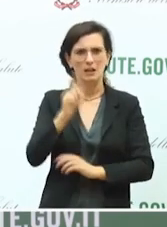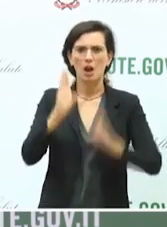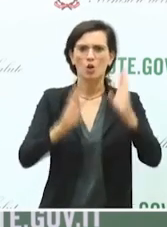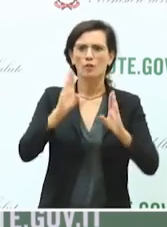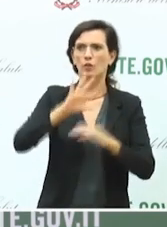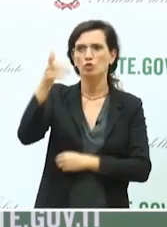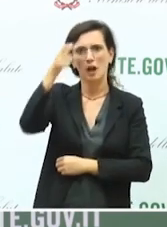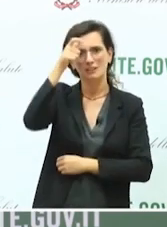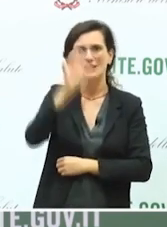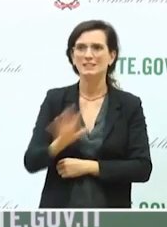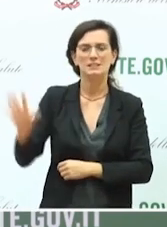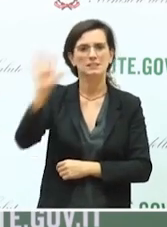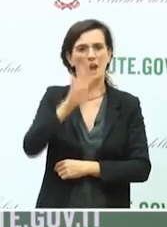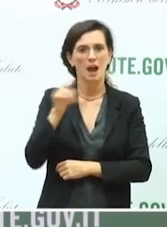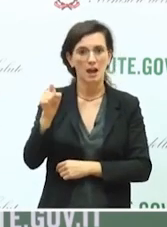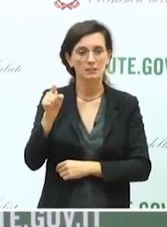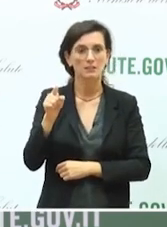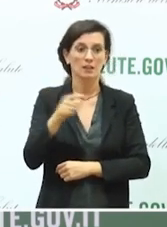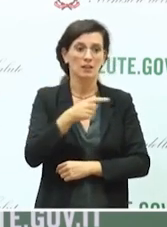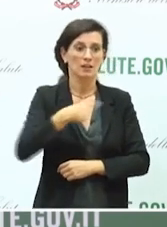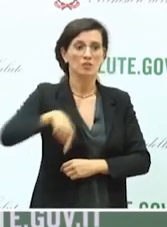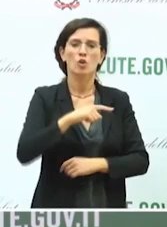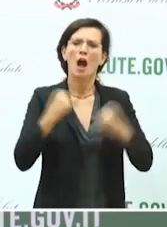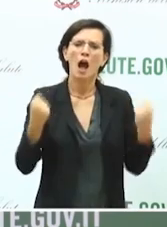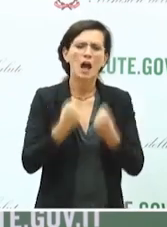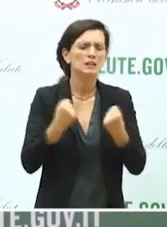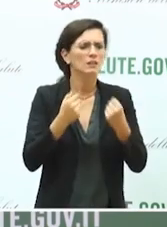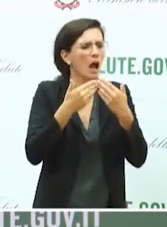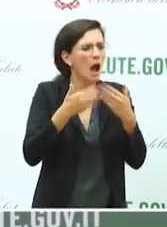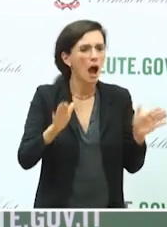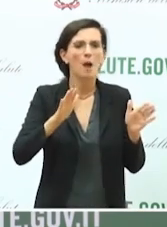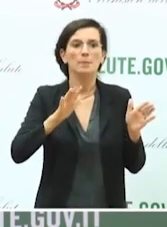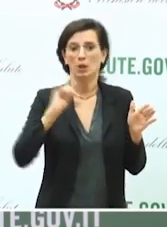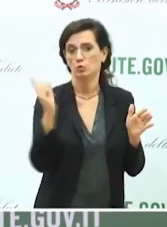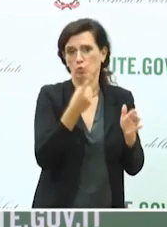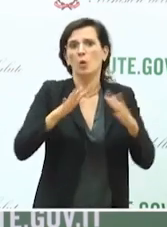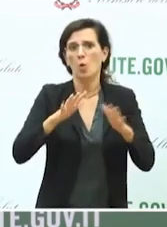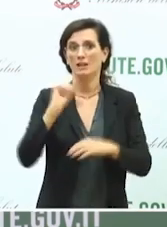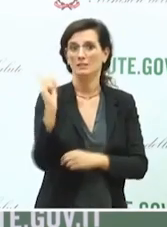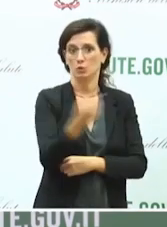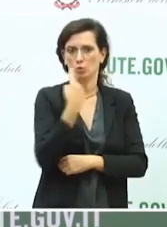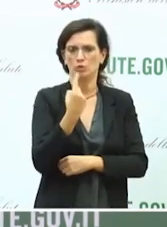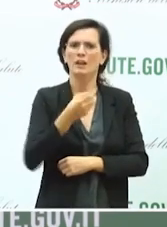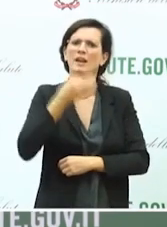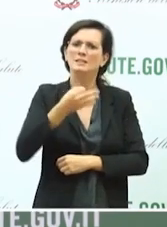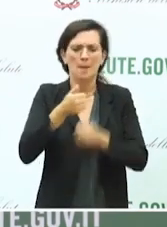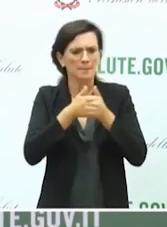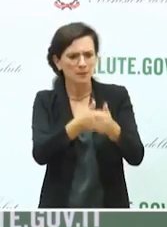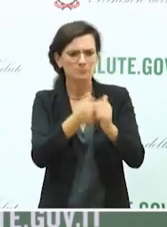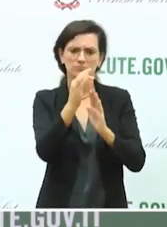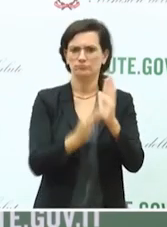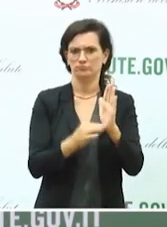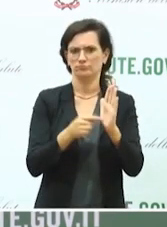stiamo riaprendo praticamente tutte le attività quasi tutte o tutte pur mantenendo alcune misure di